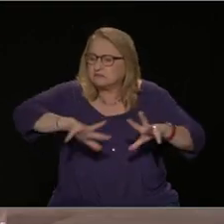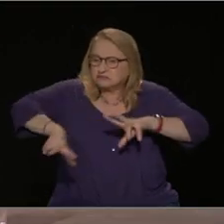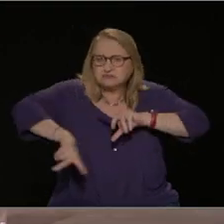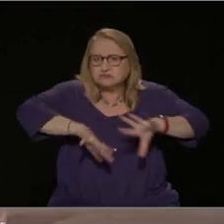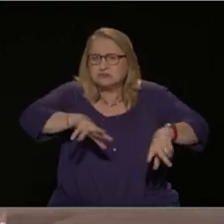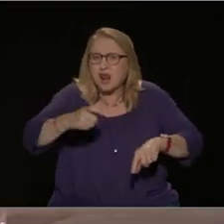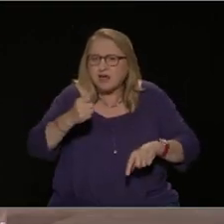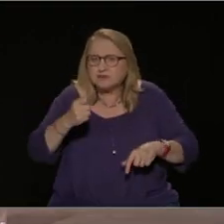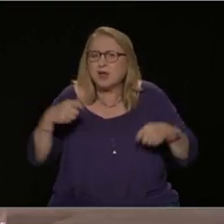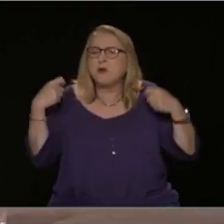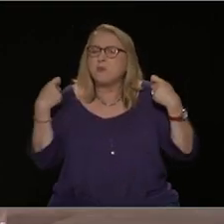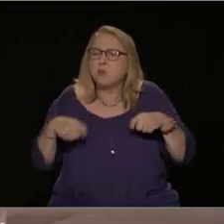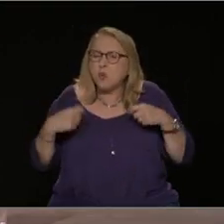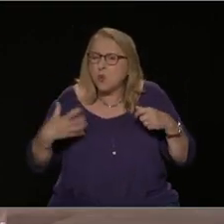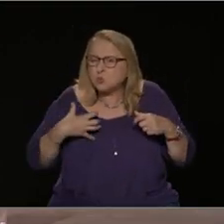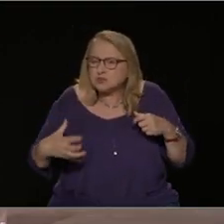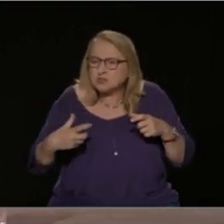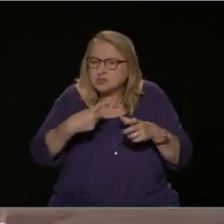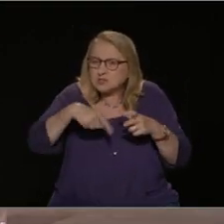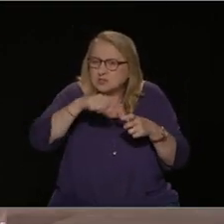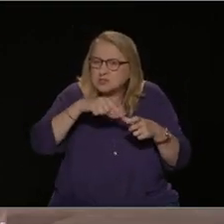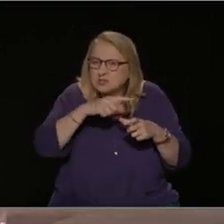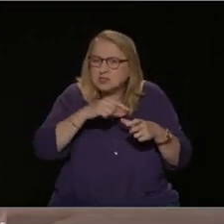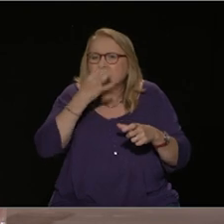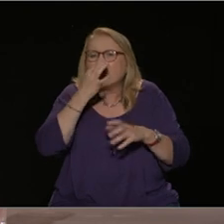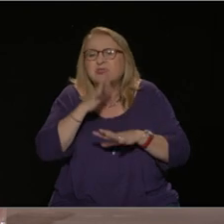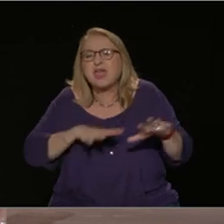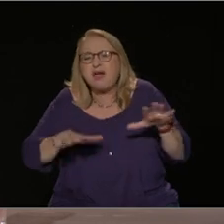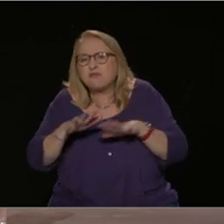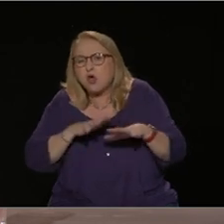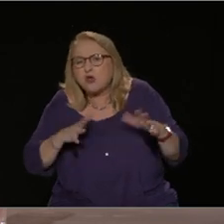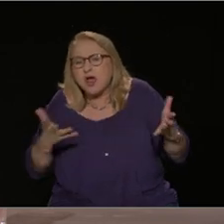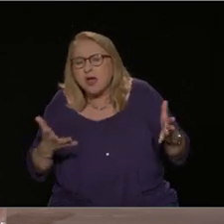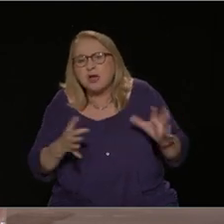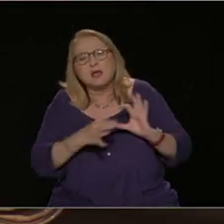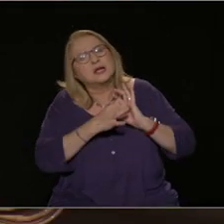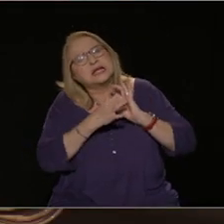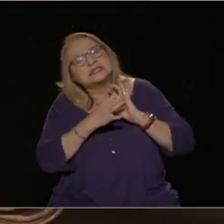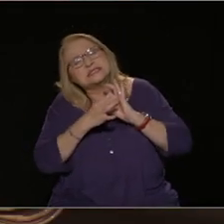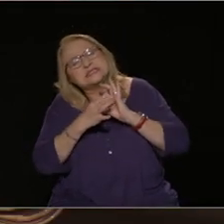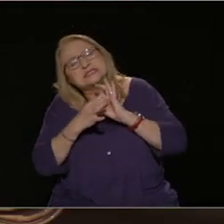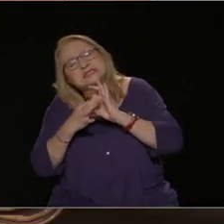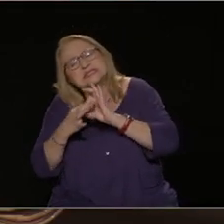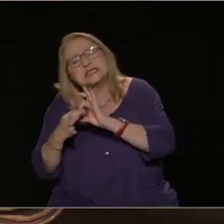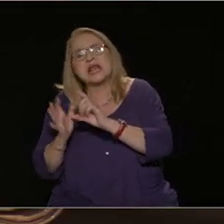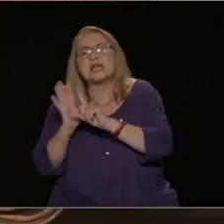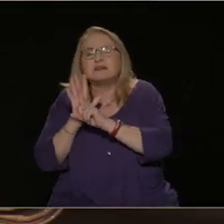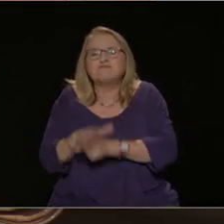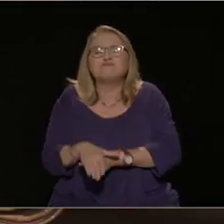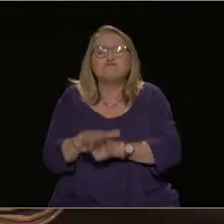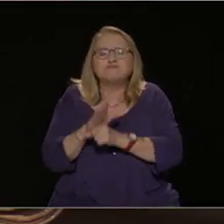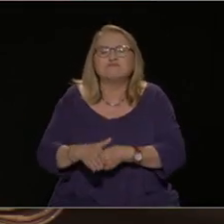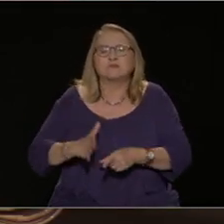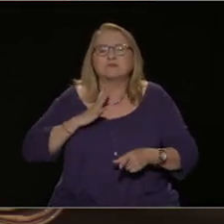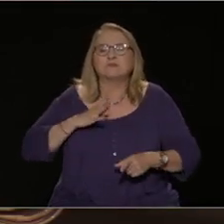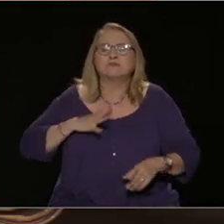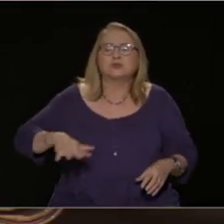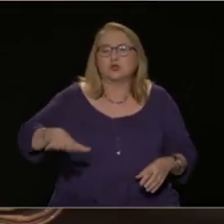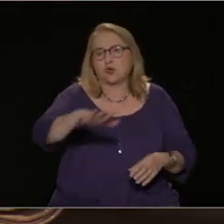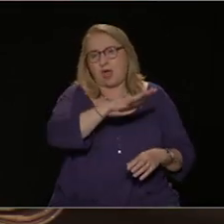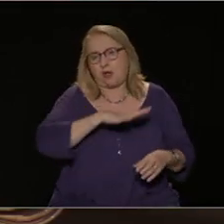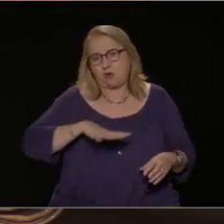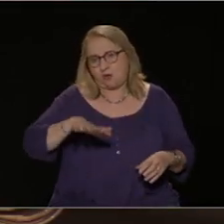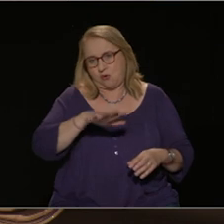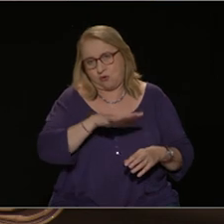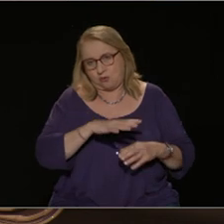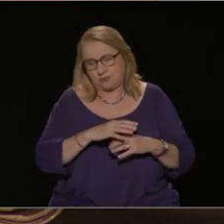χρήματος και που διαρκώς καταπατάει κάθε λαϊκή βούληση. Αυτό το πράγμα